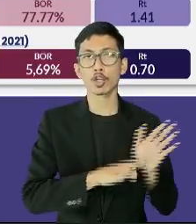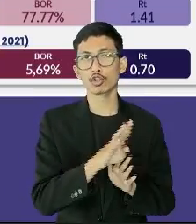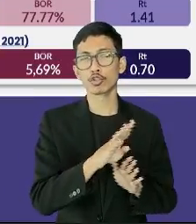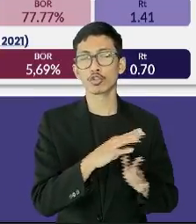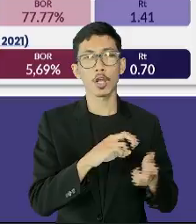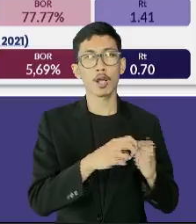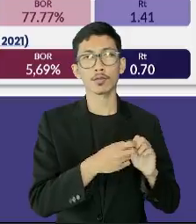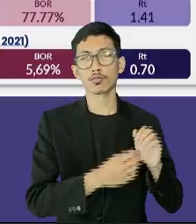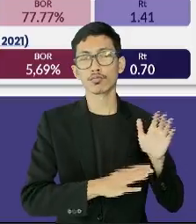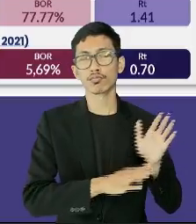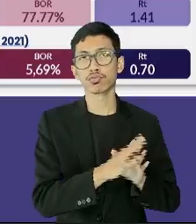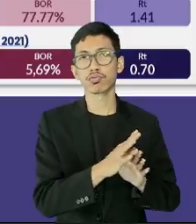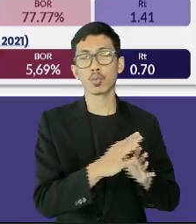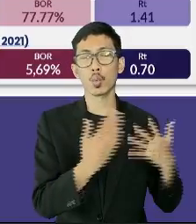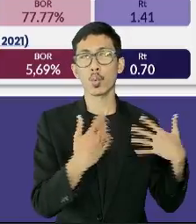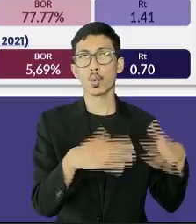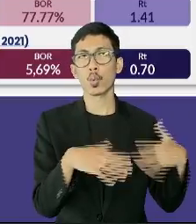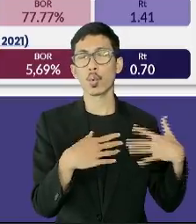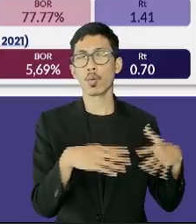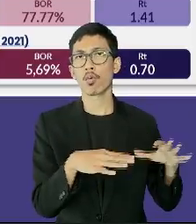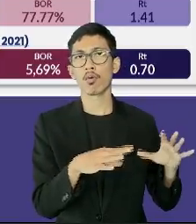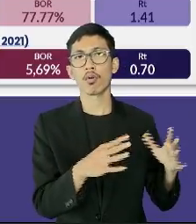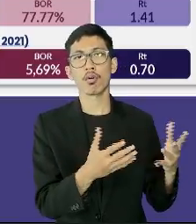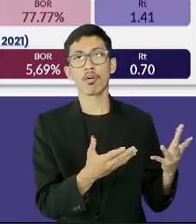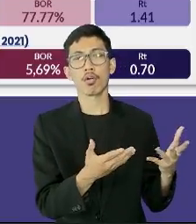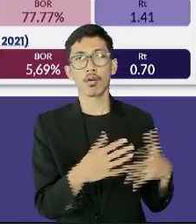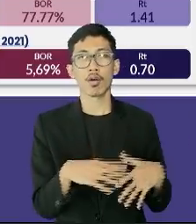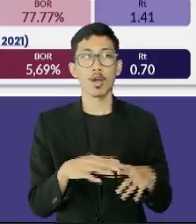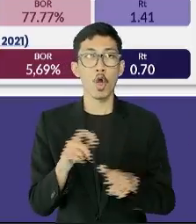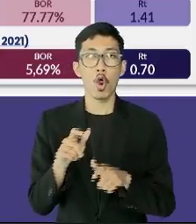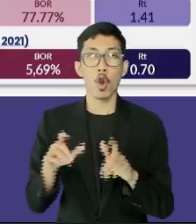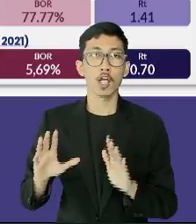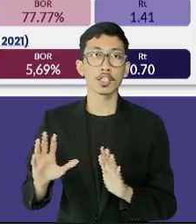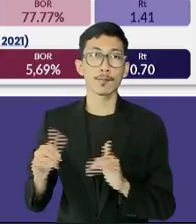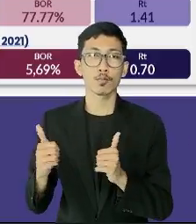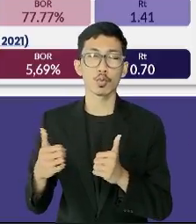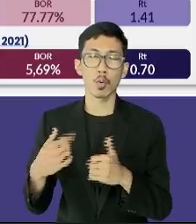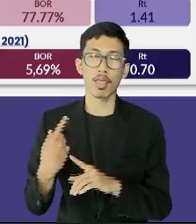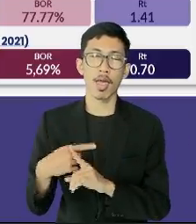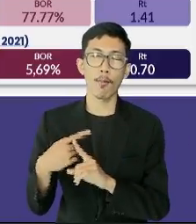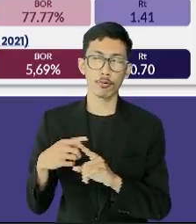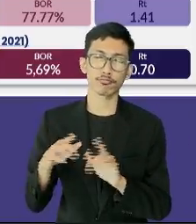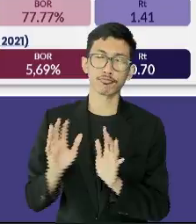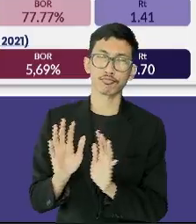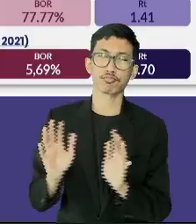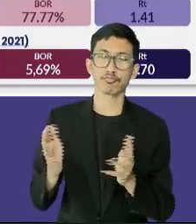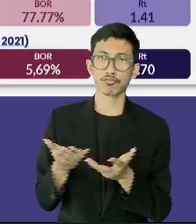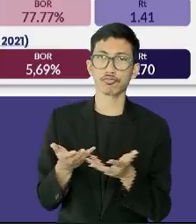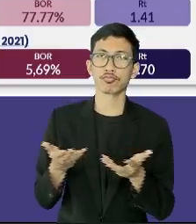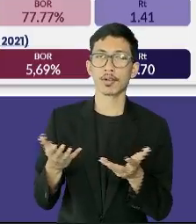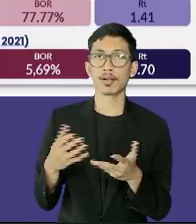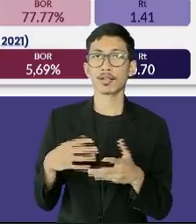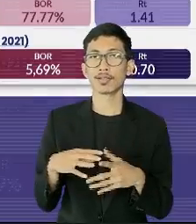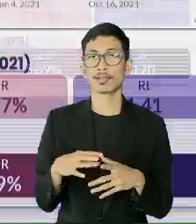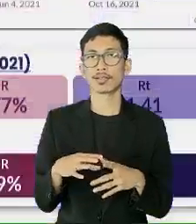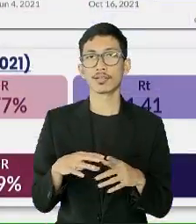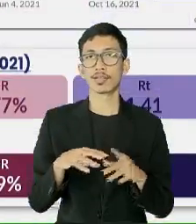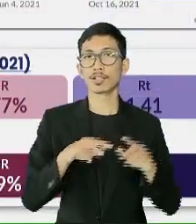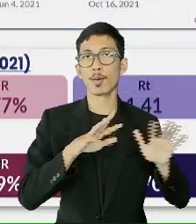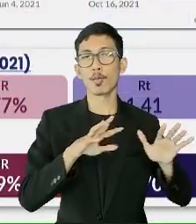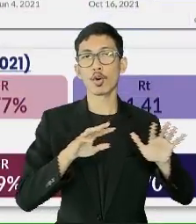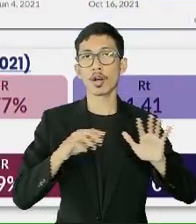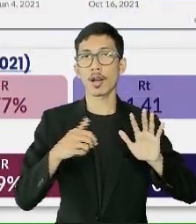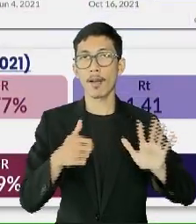Perkembangan persentase kesembuhan juga terus mengalami peningkatan. Saat ini, kesembuhan telah mencapai 96